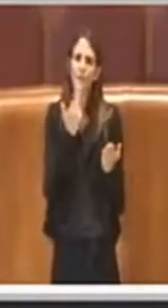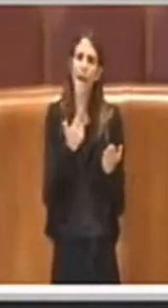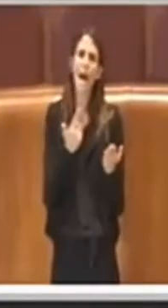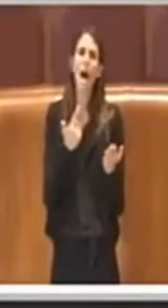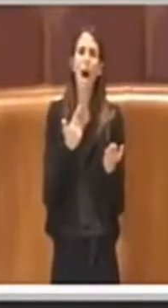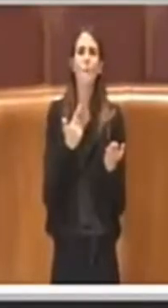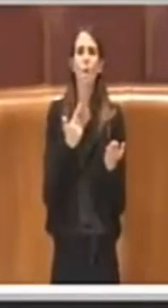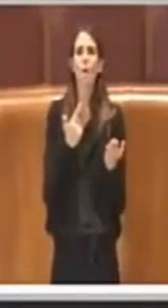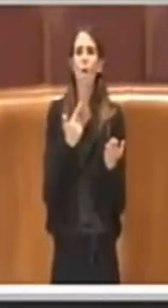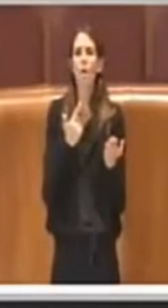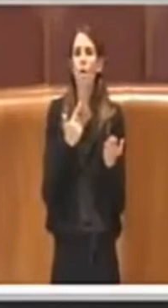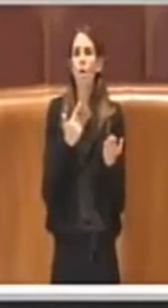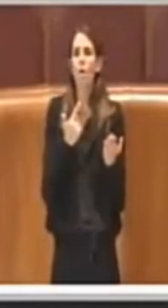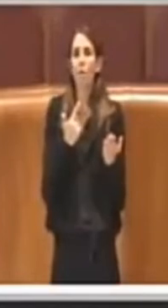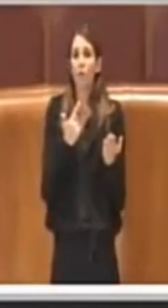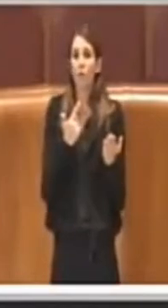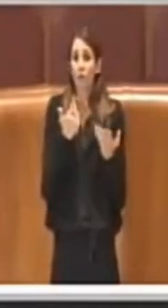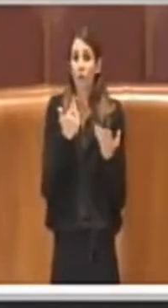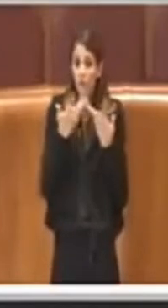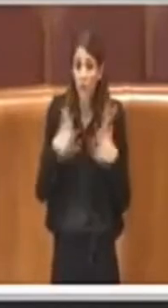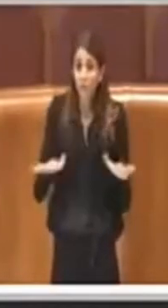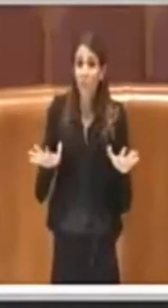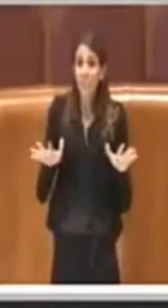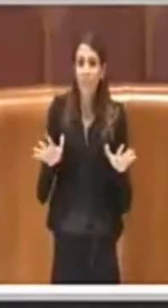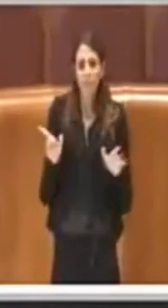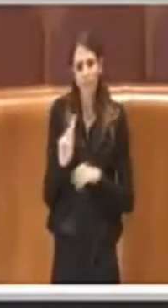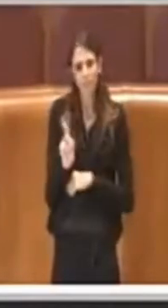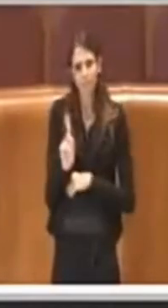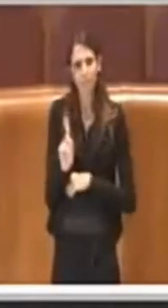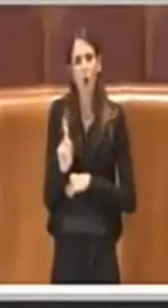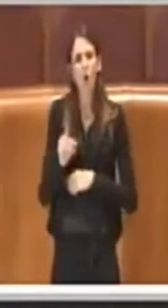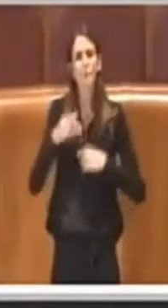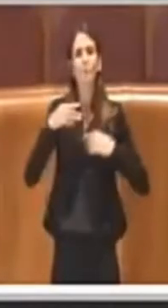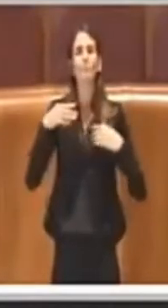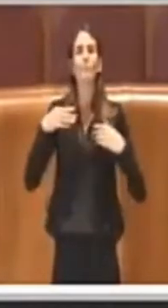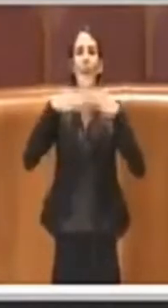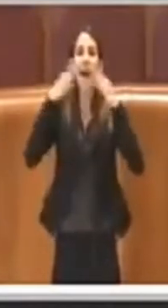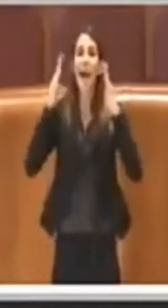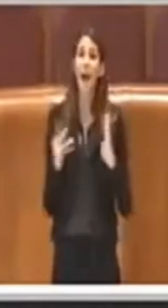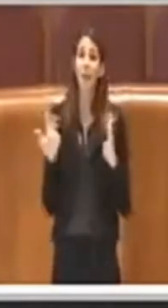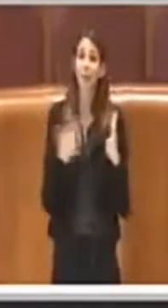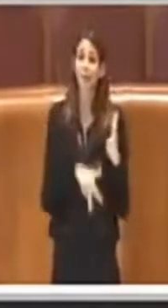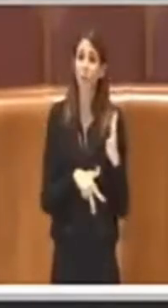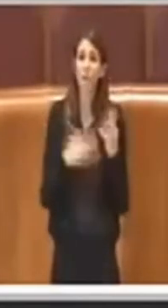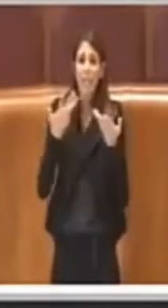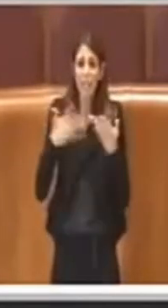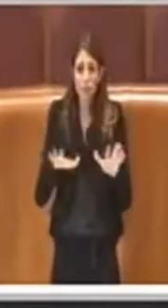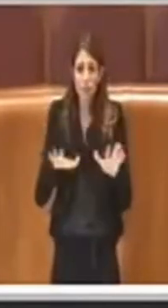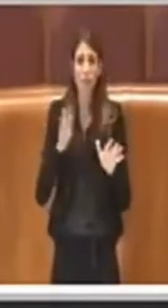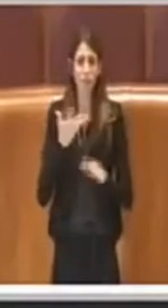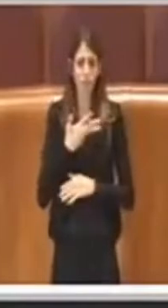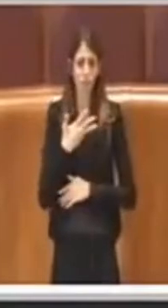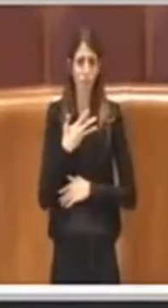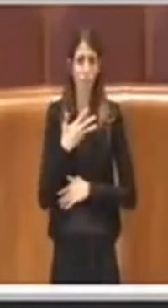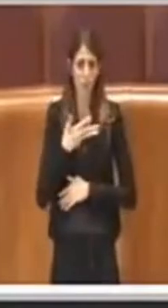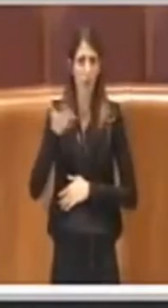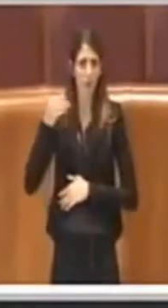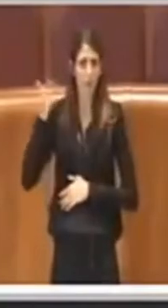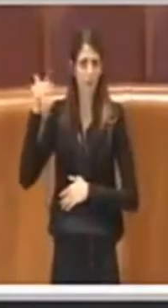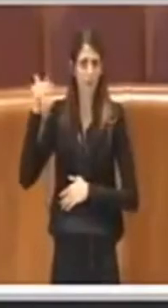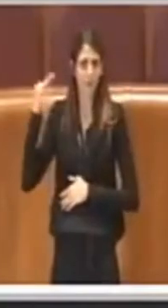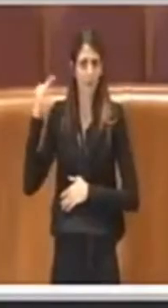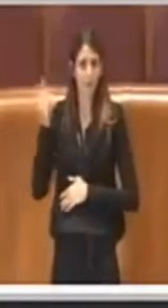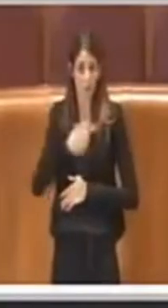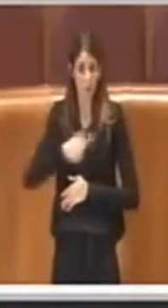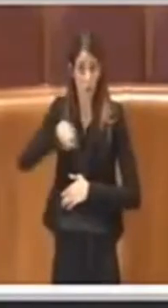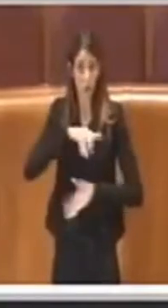che sta nascendo. In realtà, vi voglio dare questa notizia, l'housing già esisteva, non è che ce lo siamo inventato noi. Esisteva e